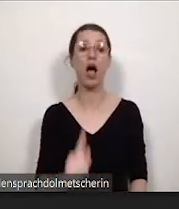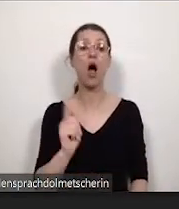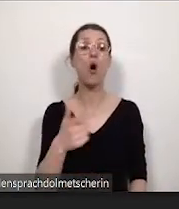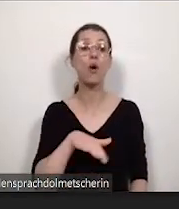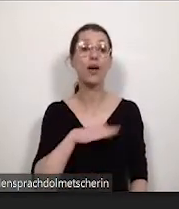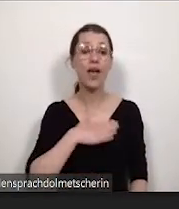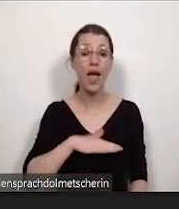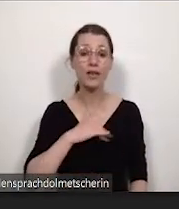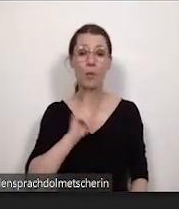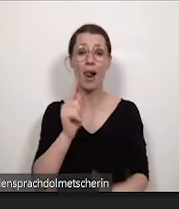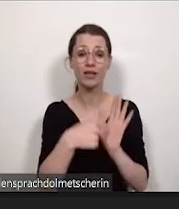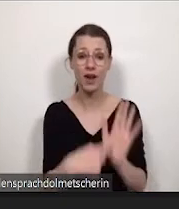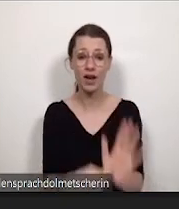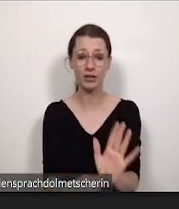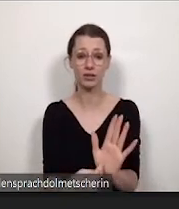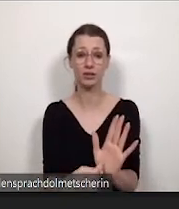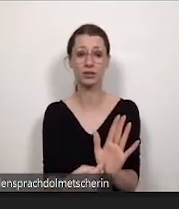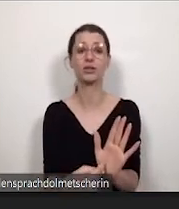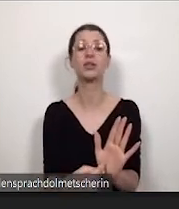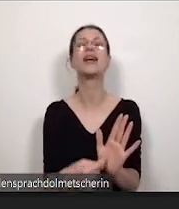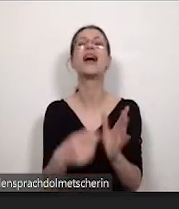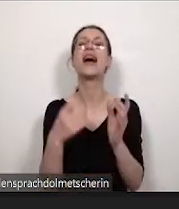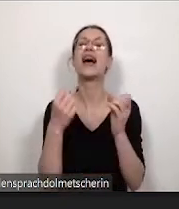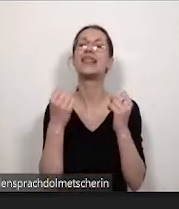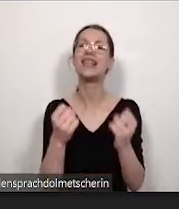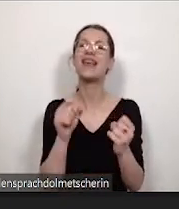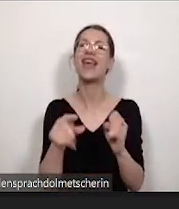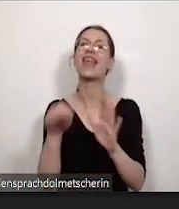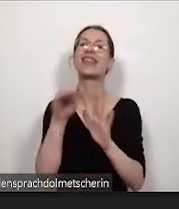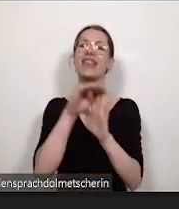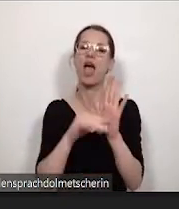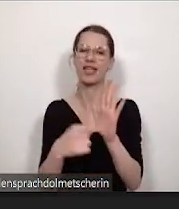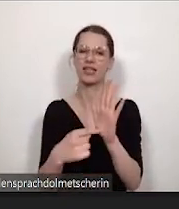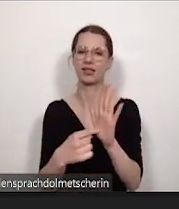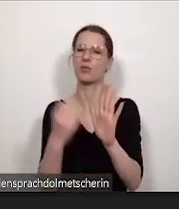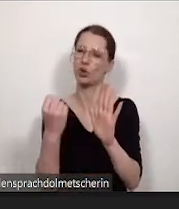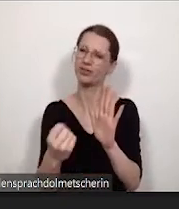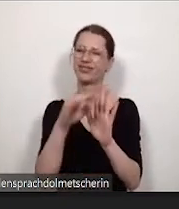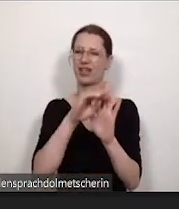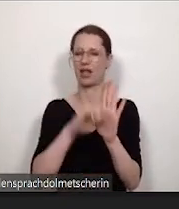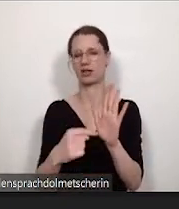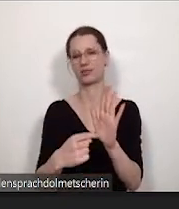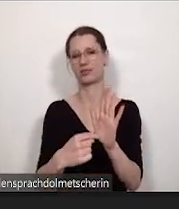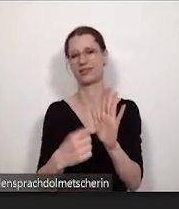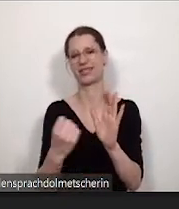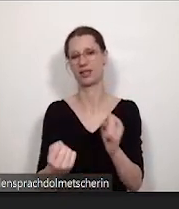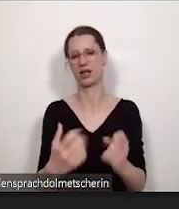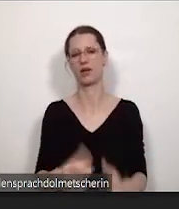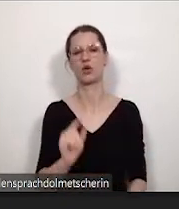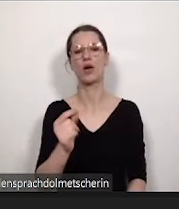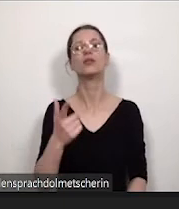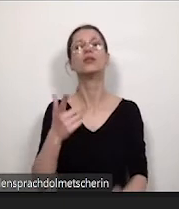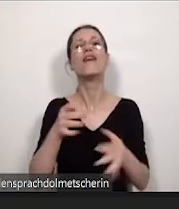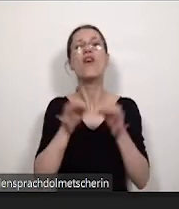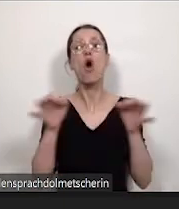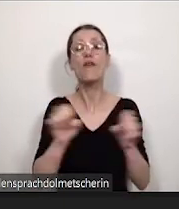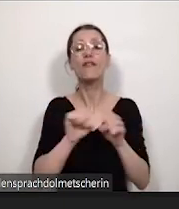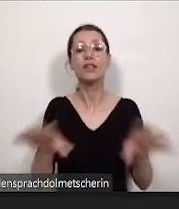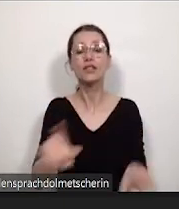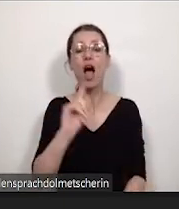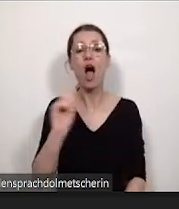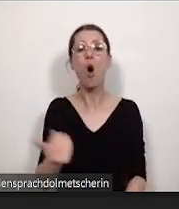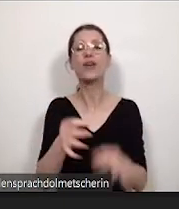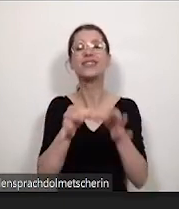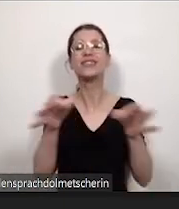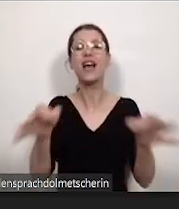ich gerne hinweisen würde, ist ein Save-to-Date. Und zwar haben wir auch im Zuge der Veröffentlichung des Sammelbandes eine Tagung am